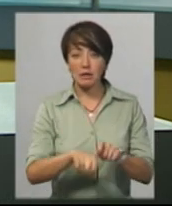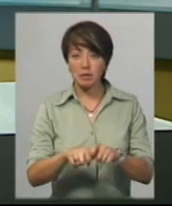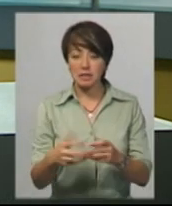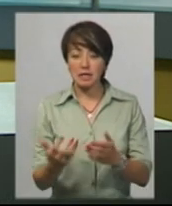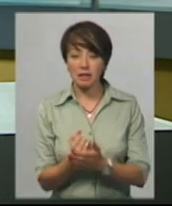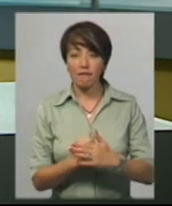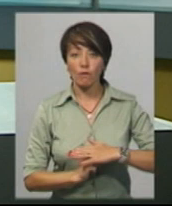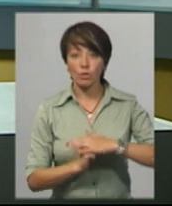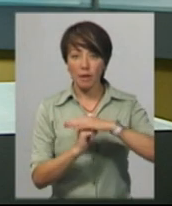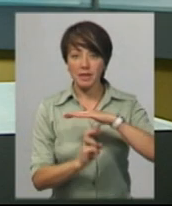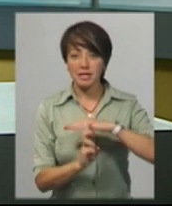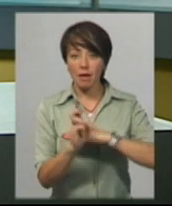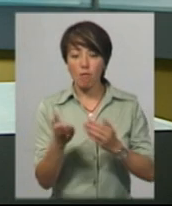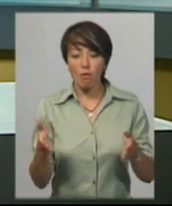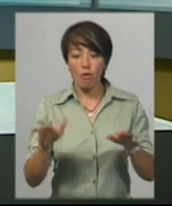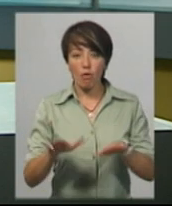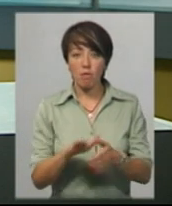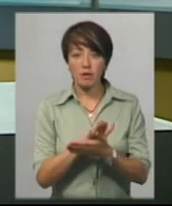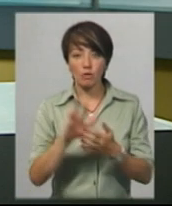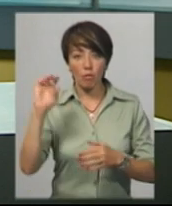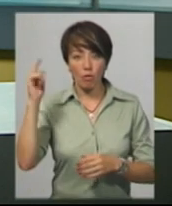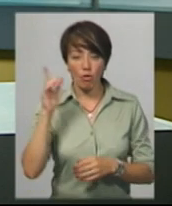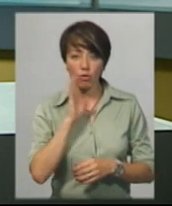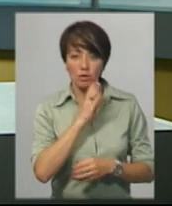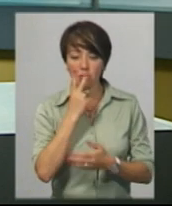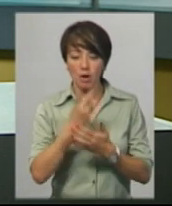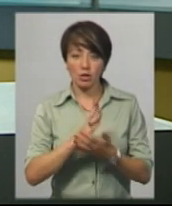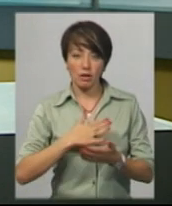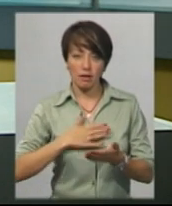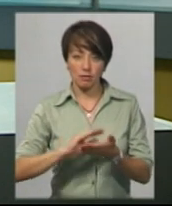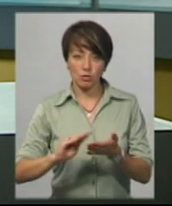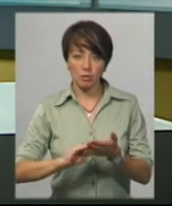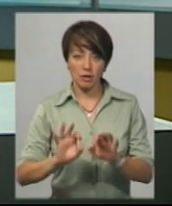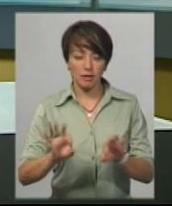фундаменти церкви покрови Пресвятої Богородиці. Бачила Анастасія Збродова.